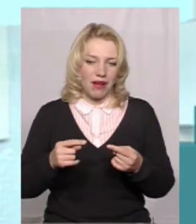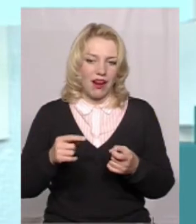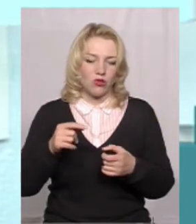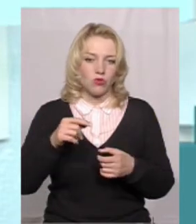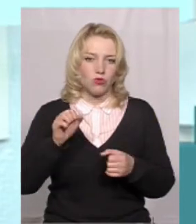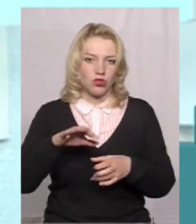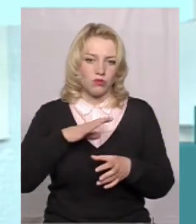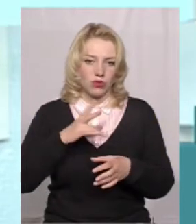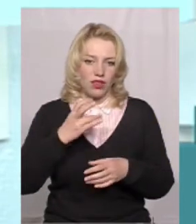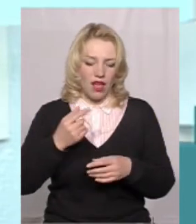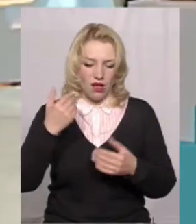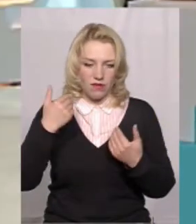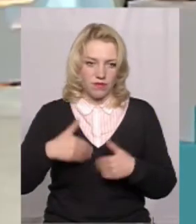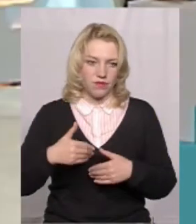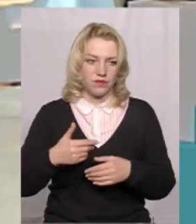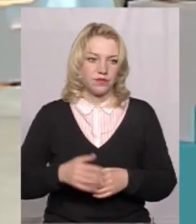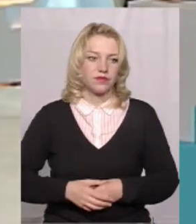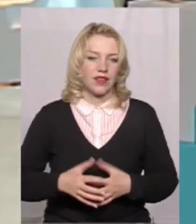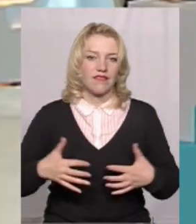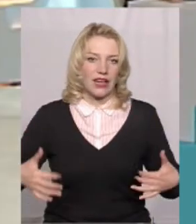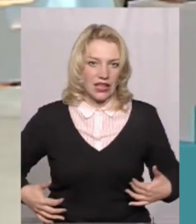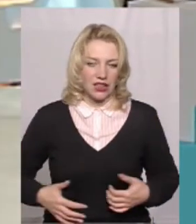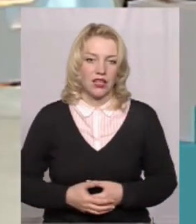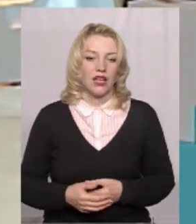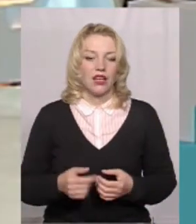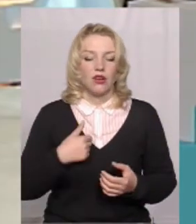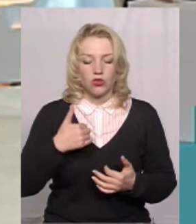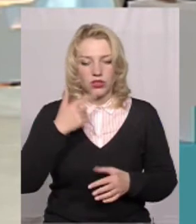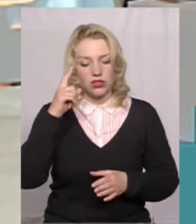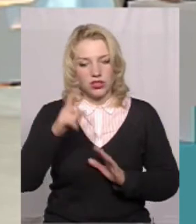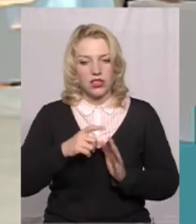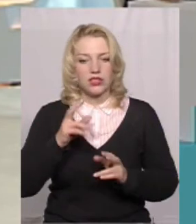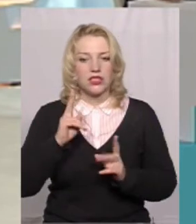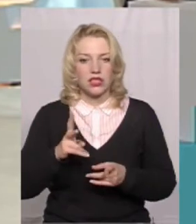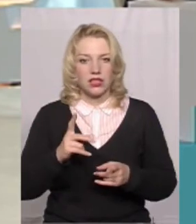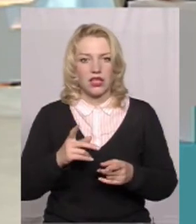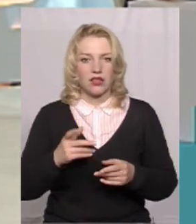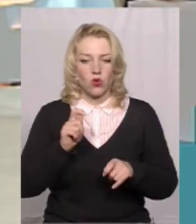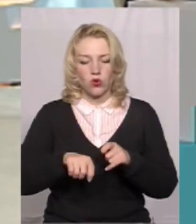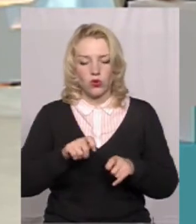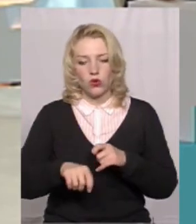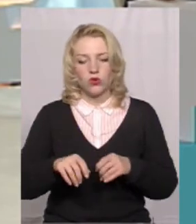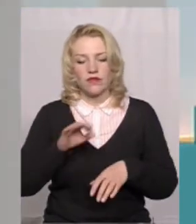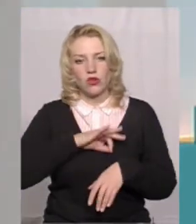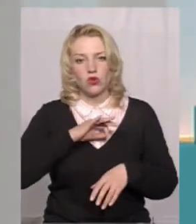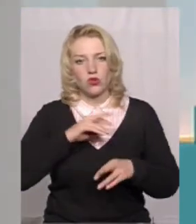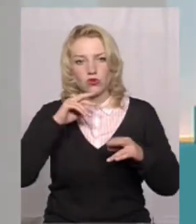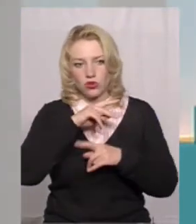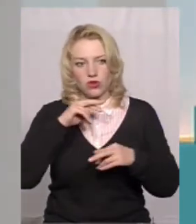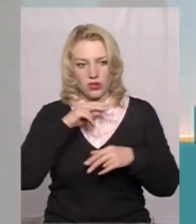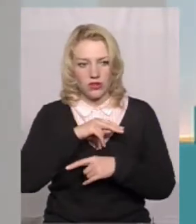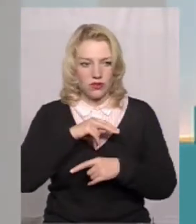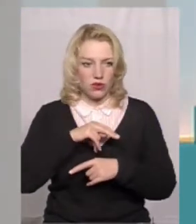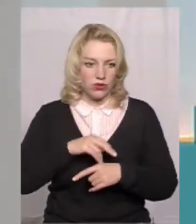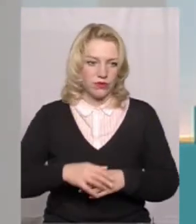можливе. Ми хотіли дізнатися, яким чином контролюється використання отрутохімікатів, чи як їх правильно